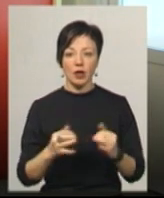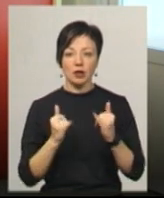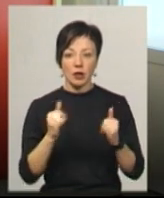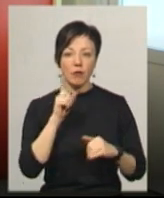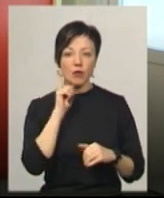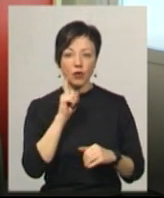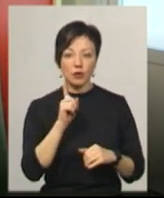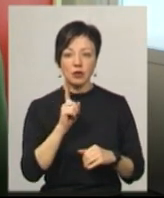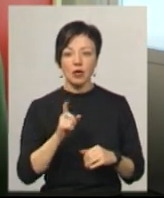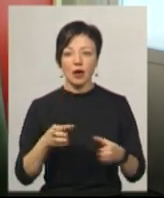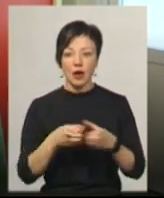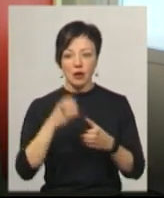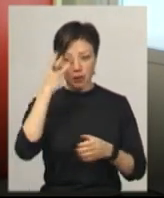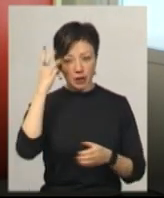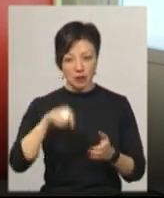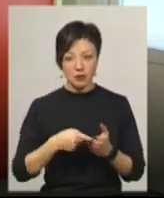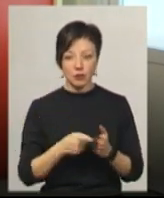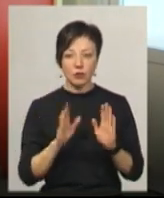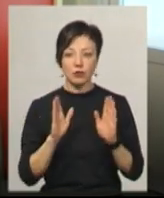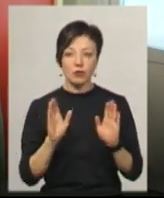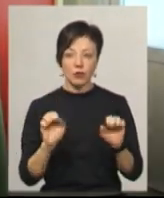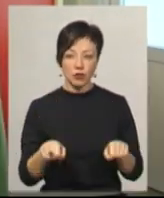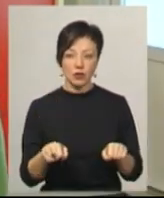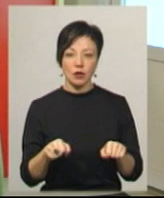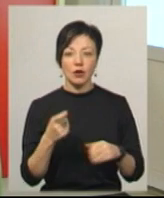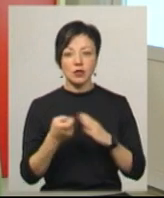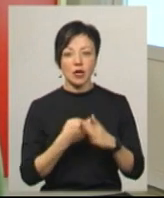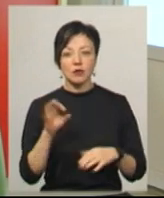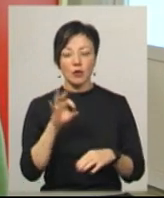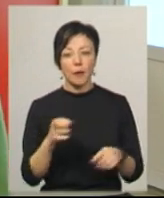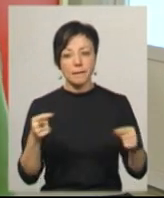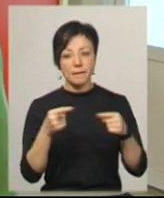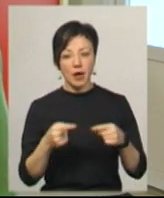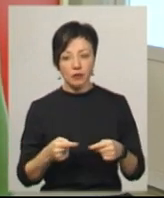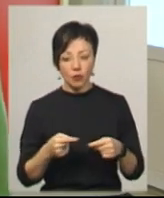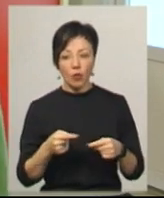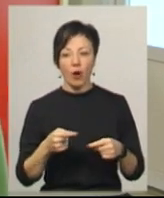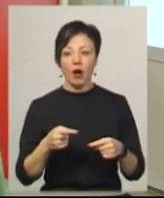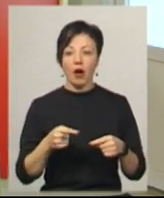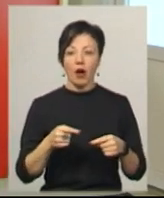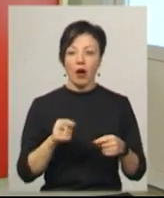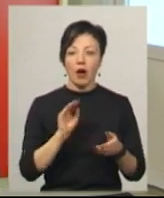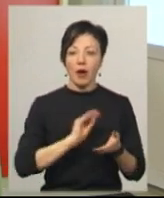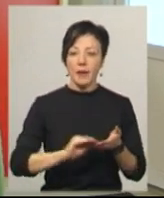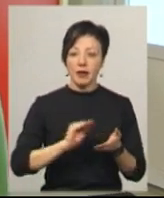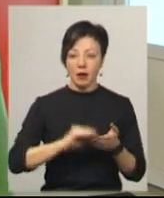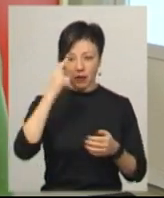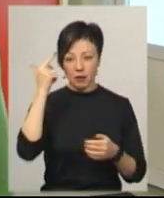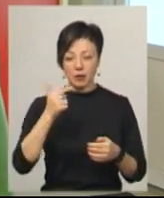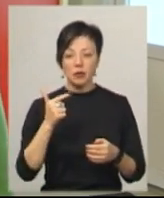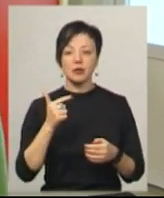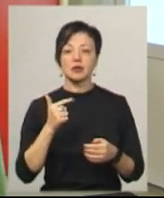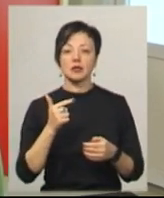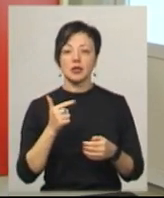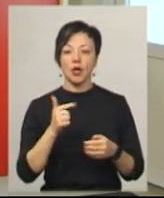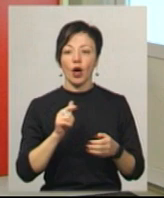молоді Хмельницького, де молоді Хмельницького може знати про певну медіаграму, роботу журналіста зсередини, як